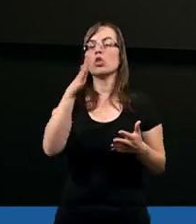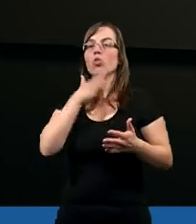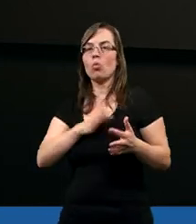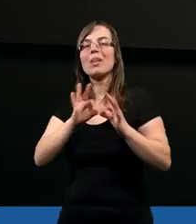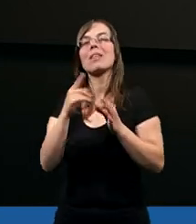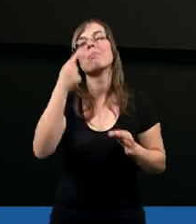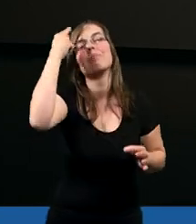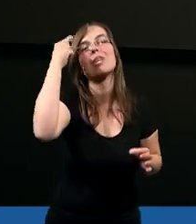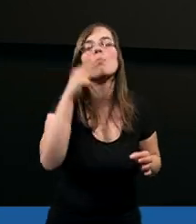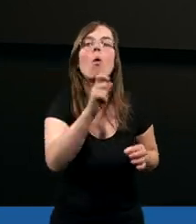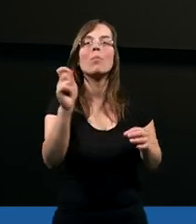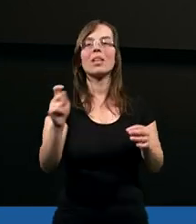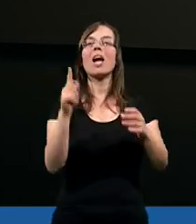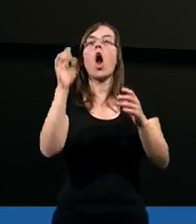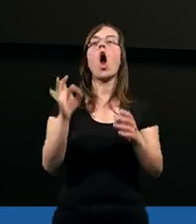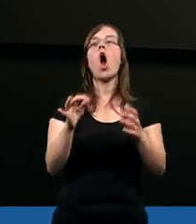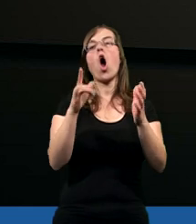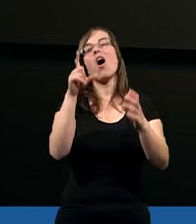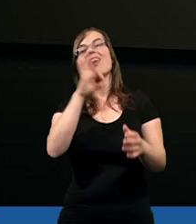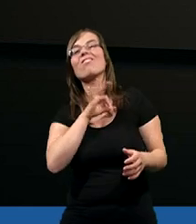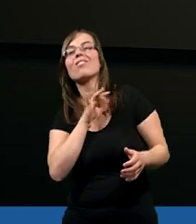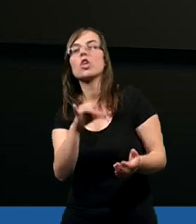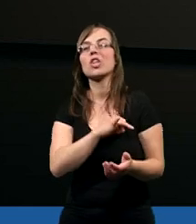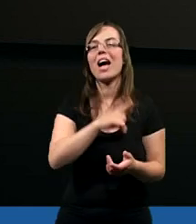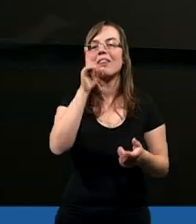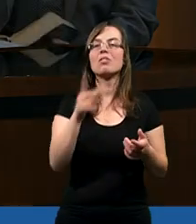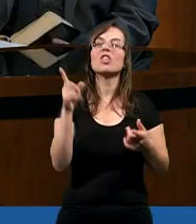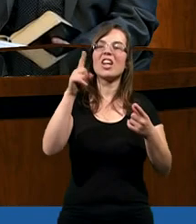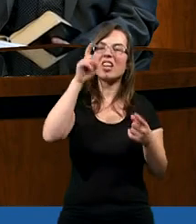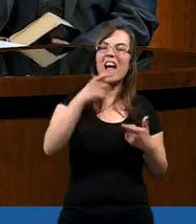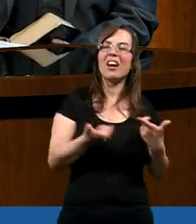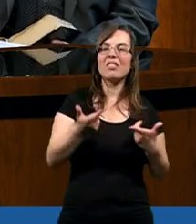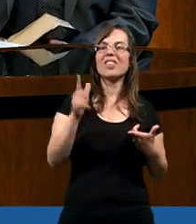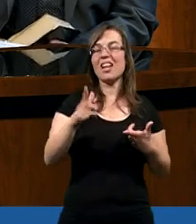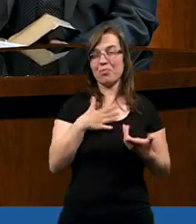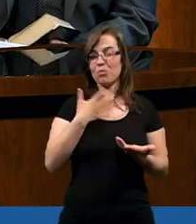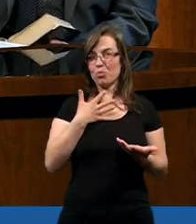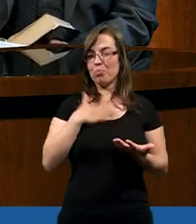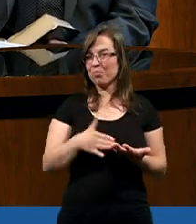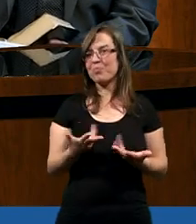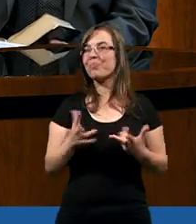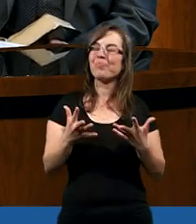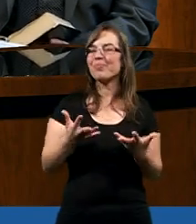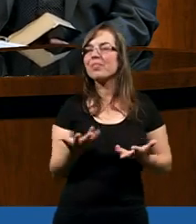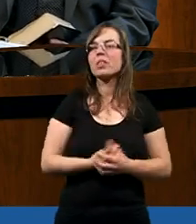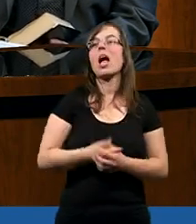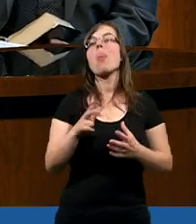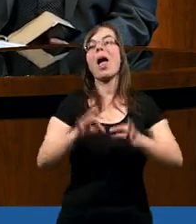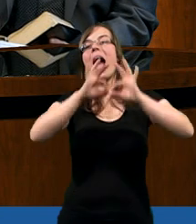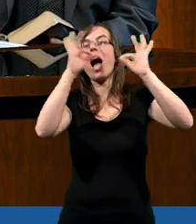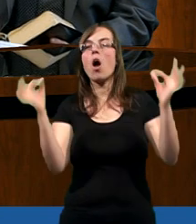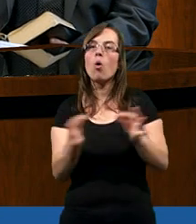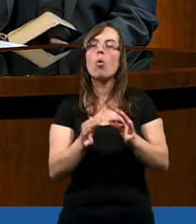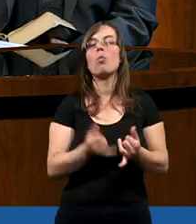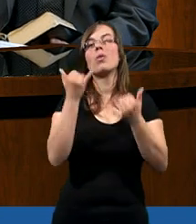nam ktoś przypomina o oczywistych rzeczach? Zależy, jak to robić. A, to też prawda. Ale na